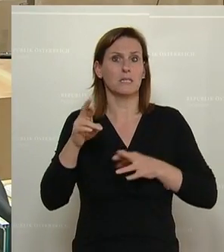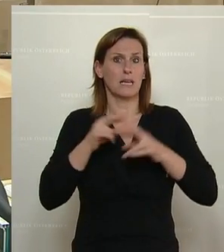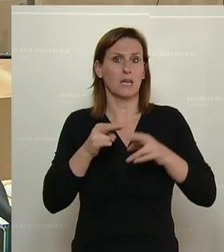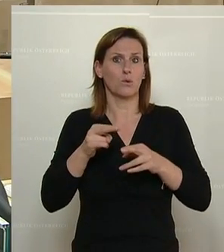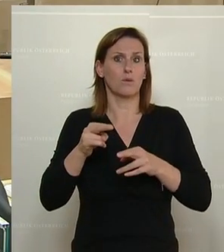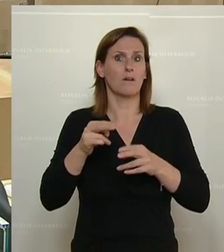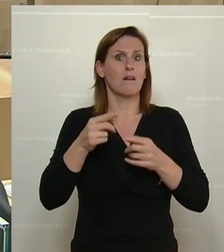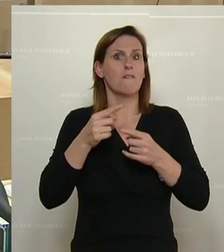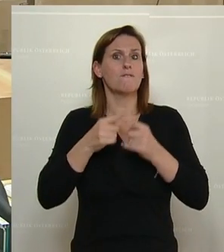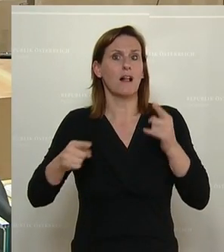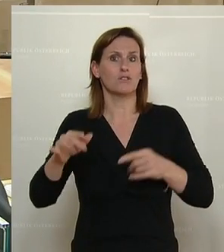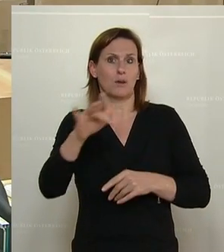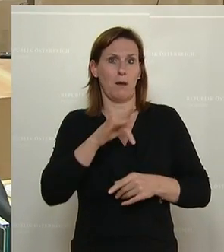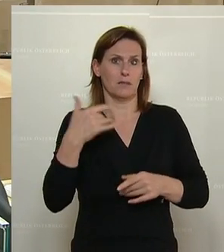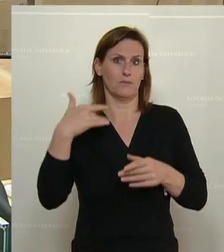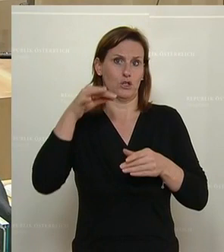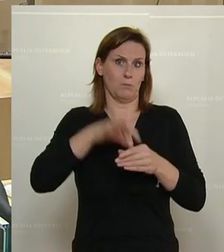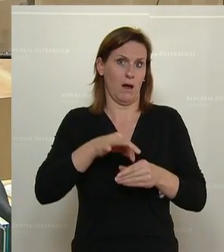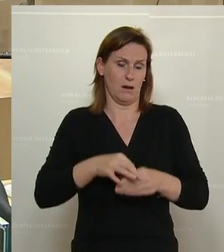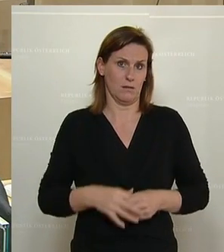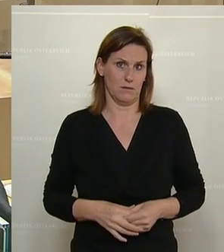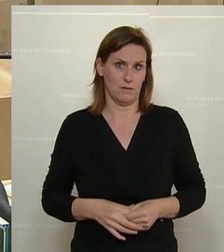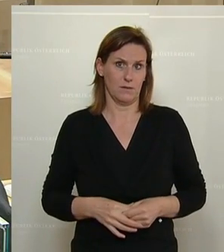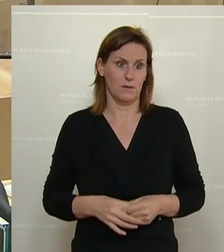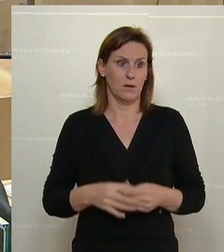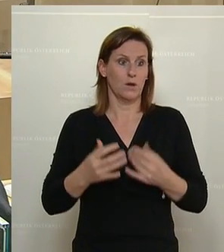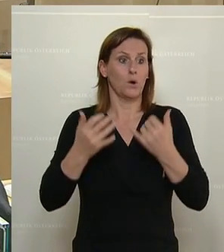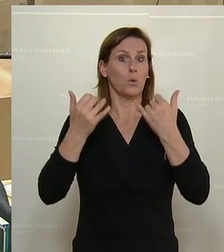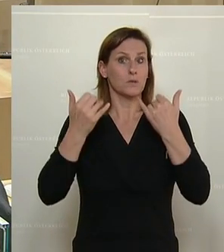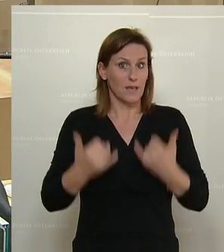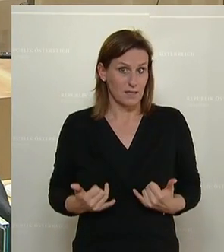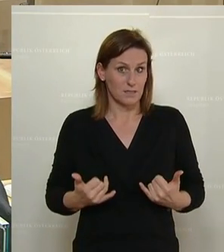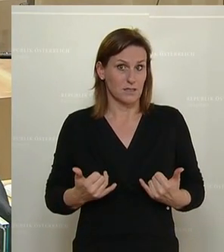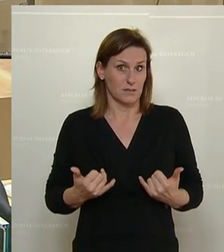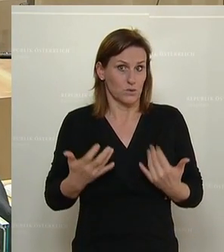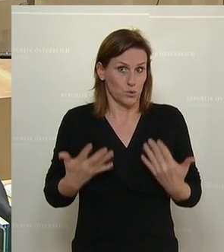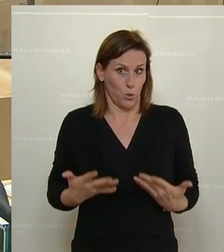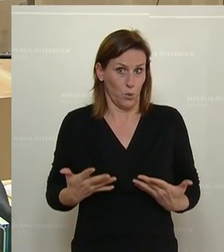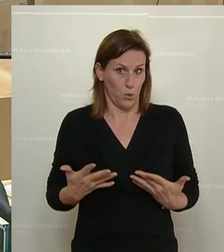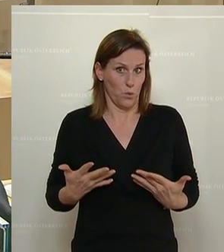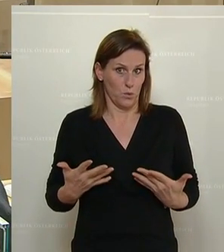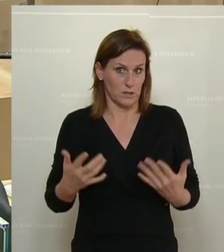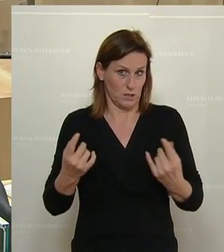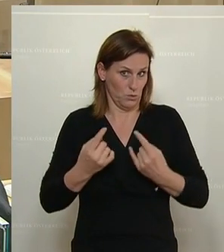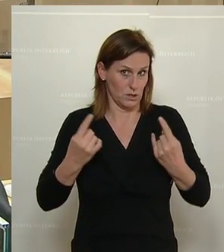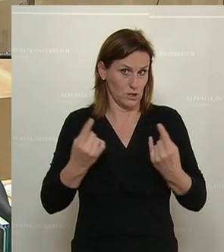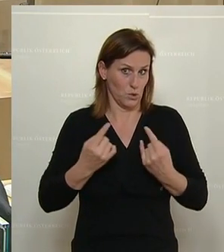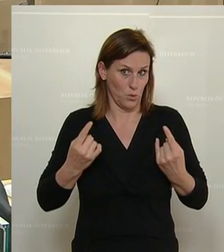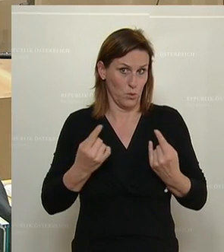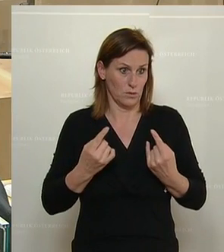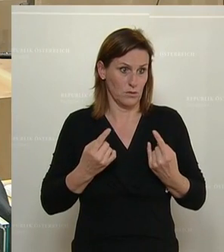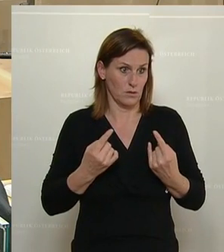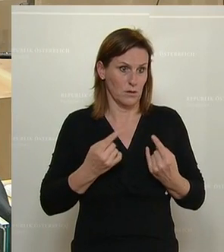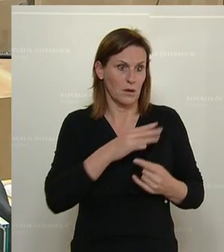Und damit, mit Ihrer